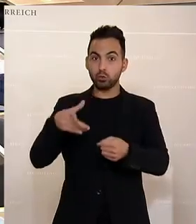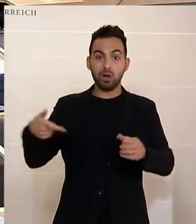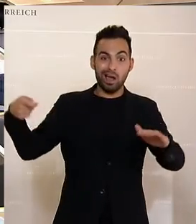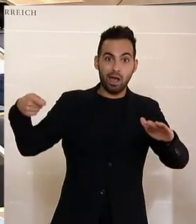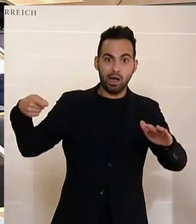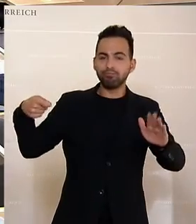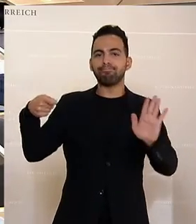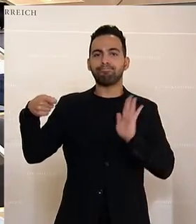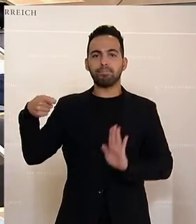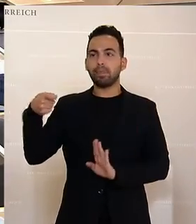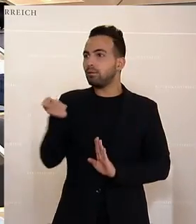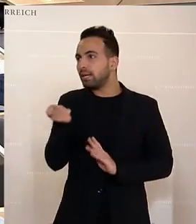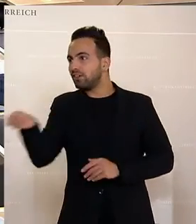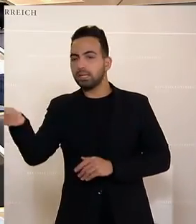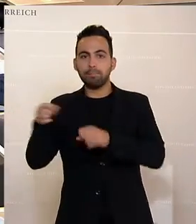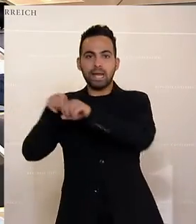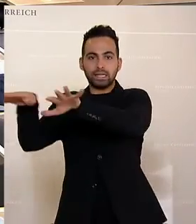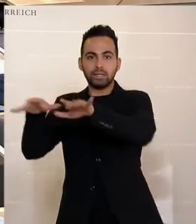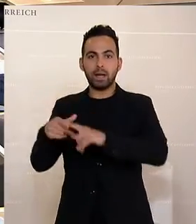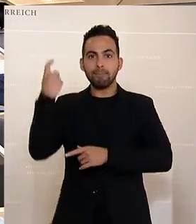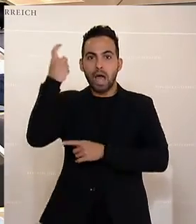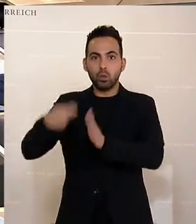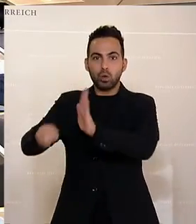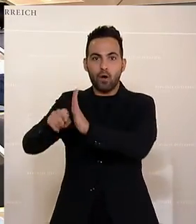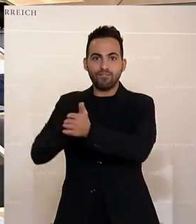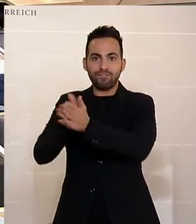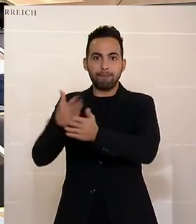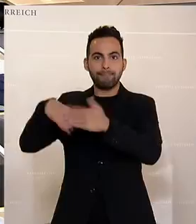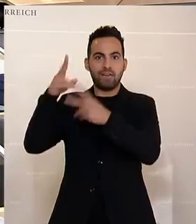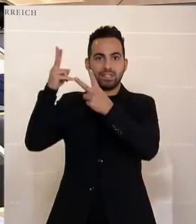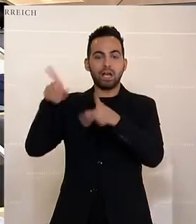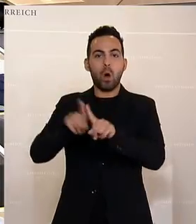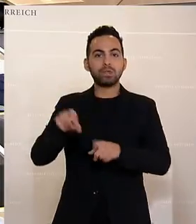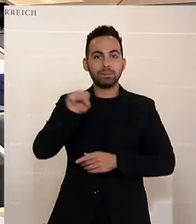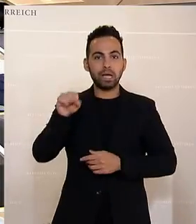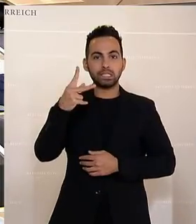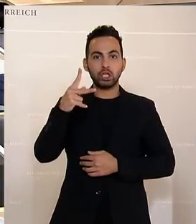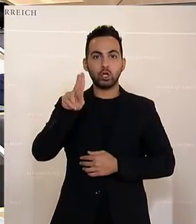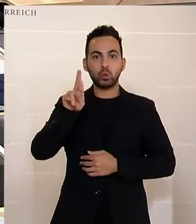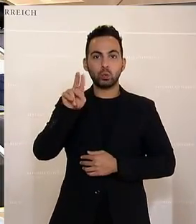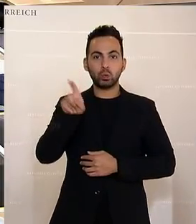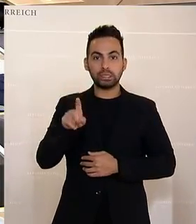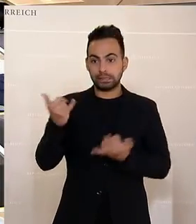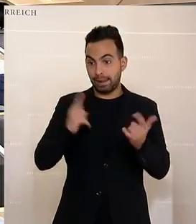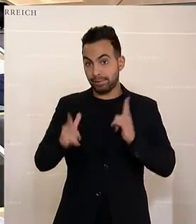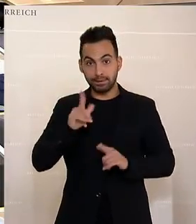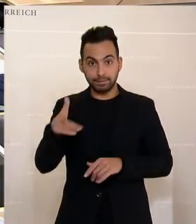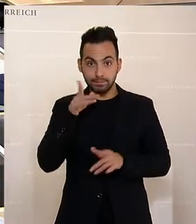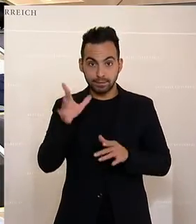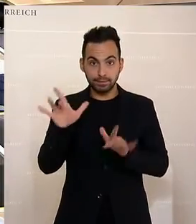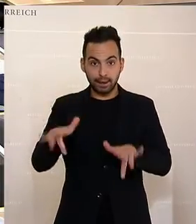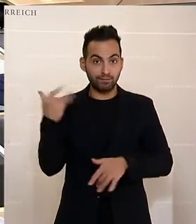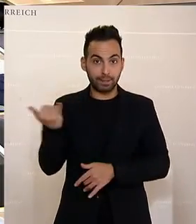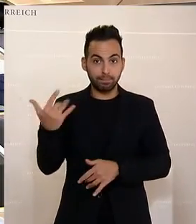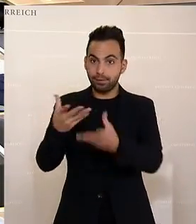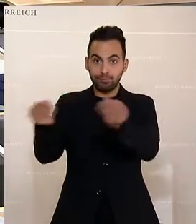und haben in Medien investiert, um eine Meinung zu kaufen in den Medien und um dem Sebastian Kurz, seinem Äste, der leider nicht da ist, wie immer, die CTV-Äste